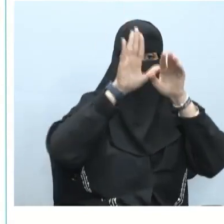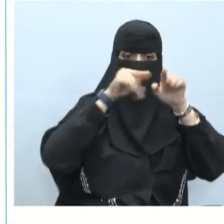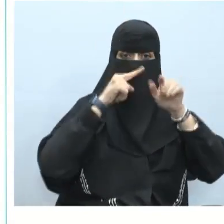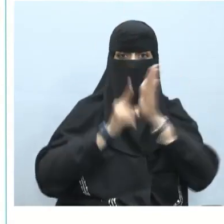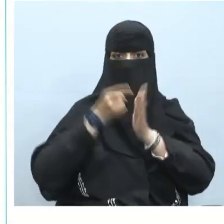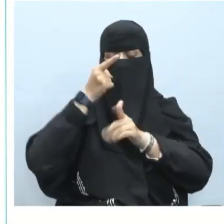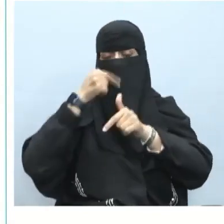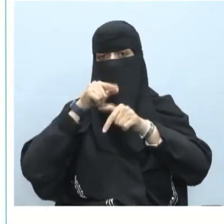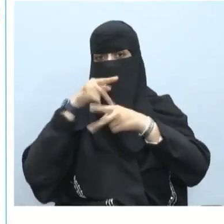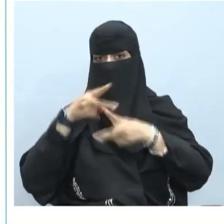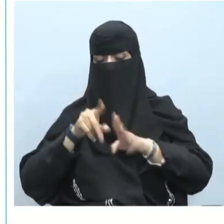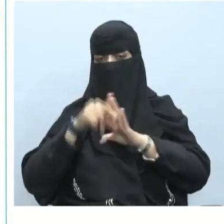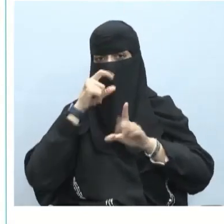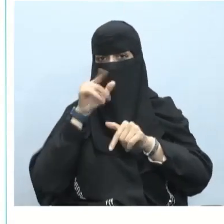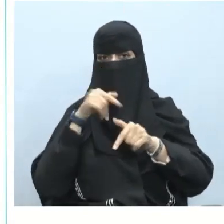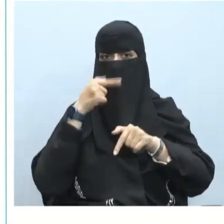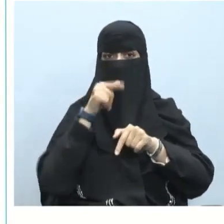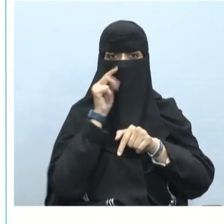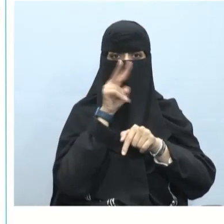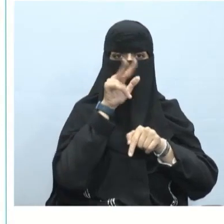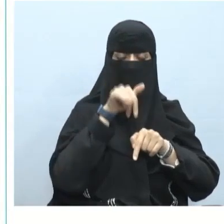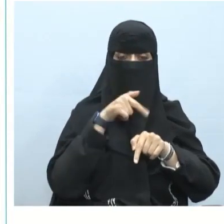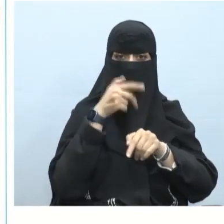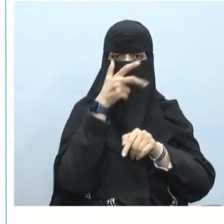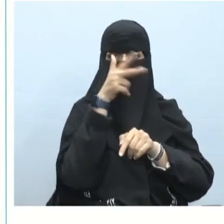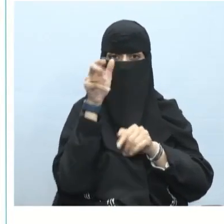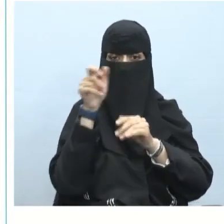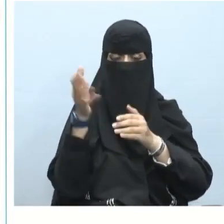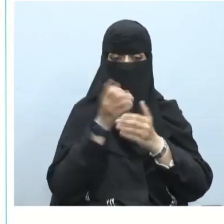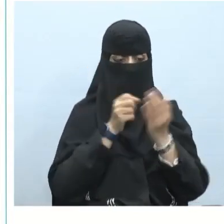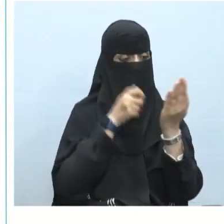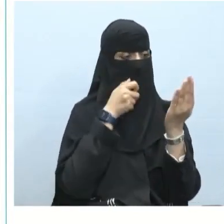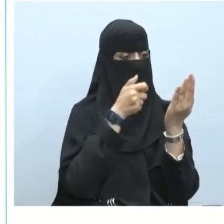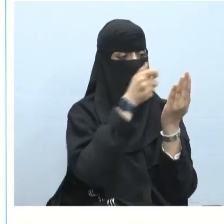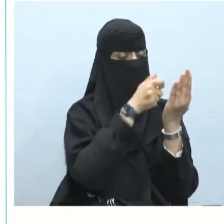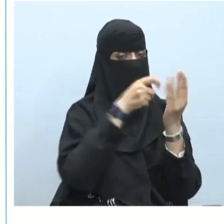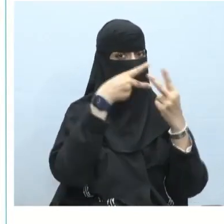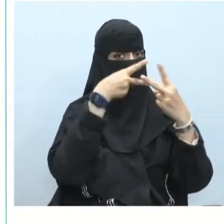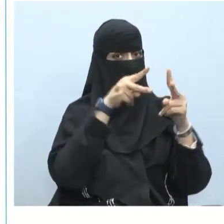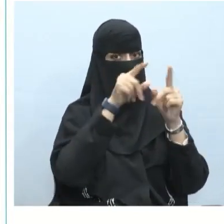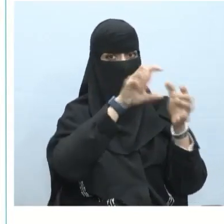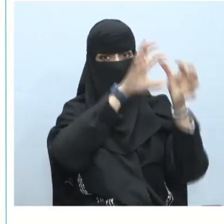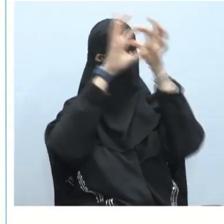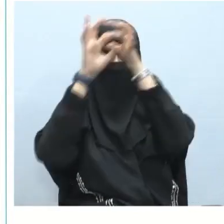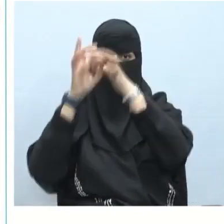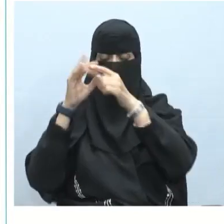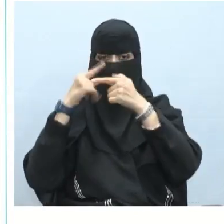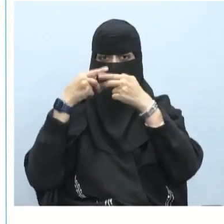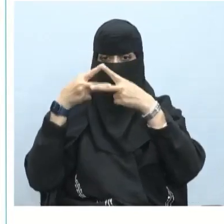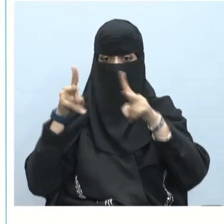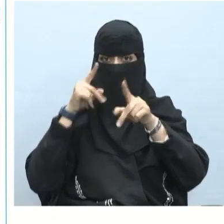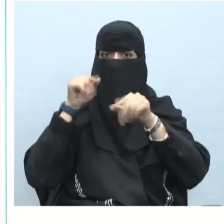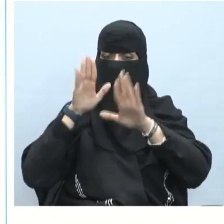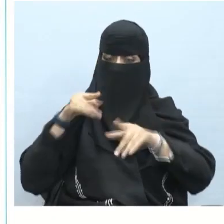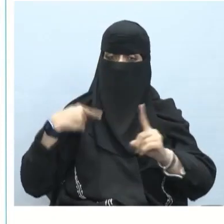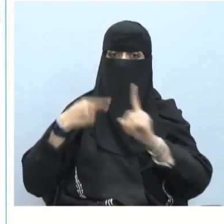بداية كل درس نوجه فقط كاميرا الجوال أو الكاميرا عليه ويفتح وتكون هناك الأهداف